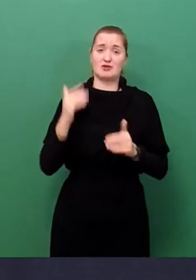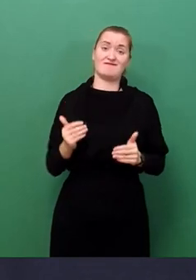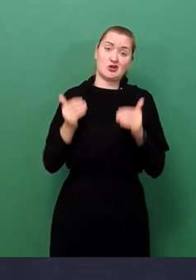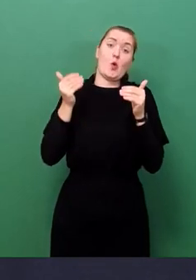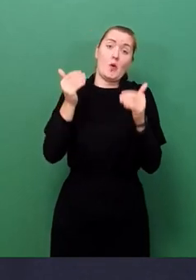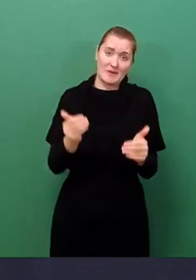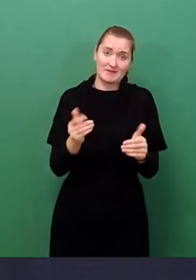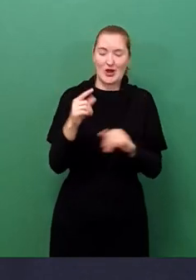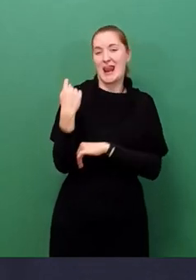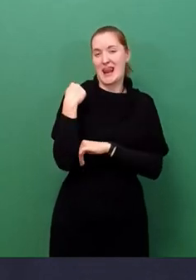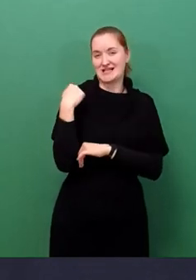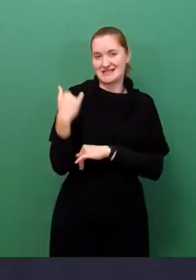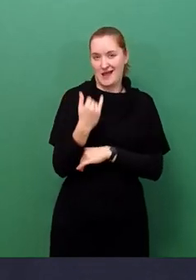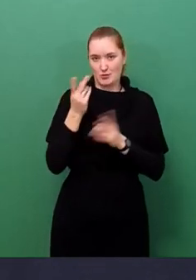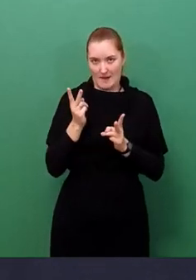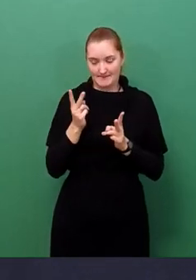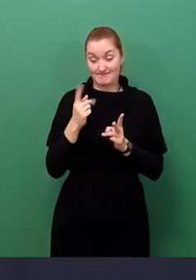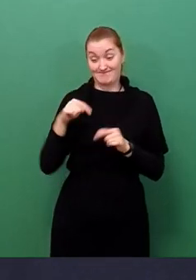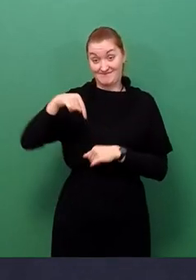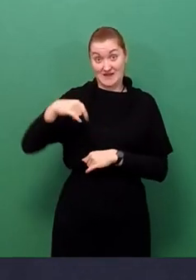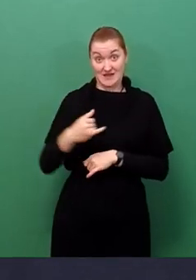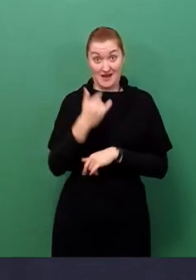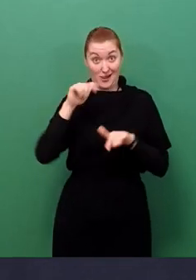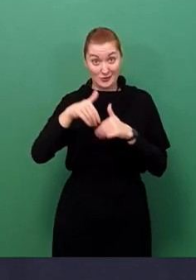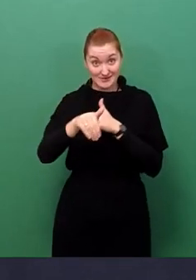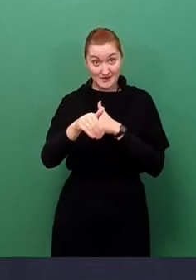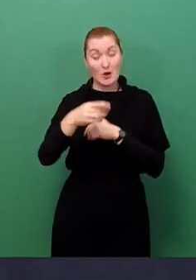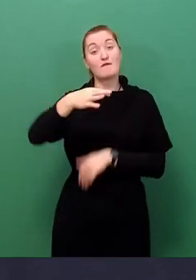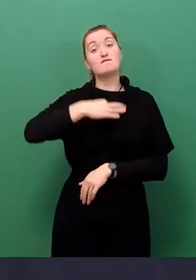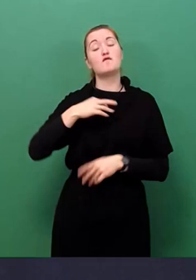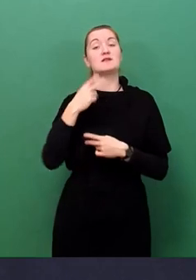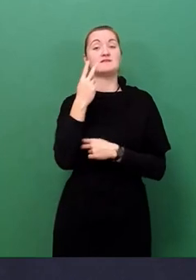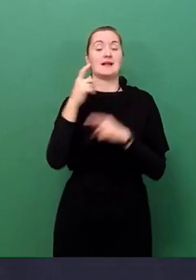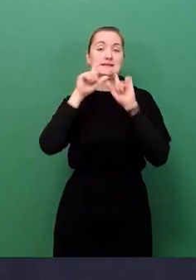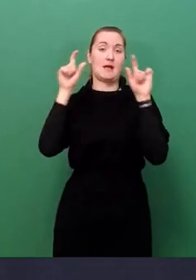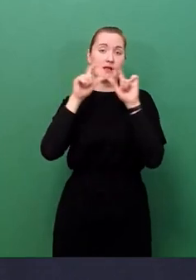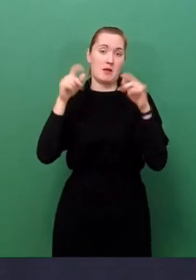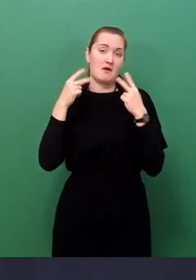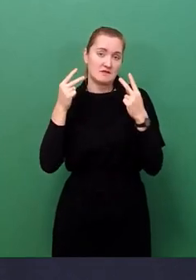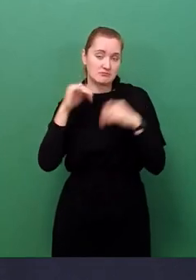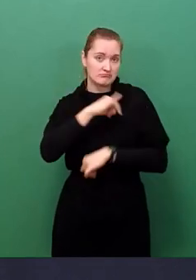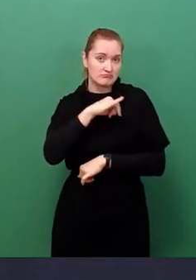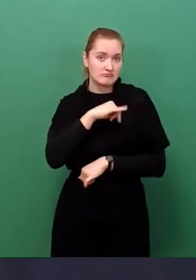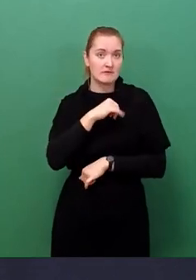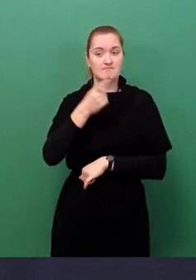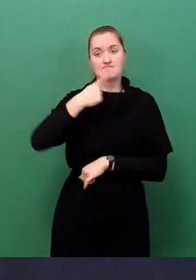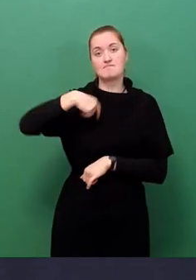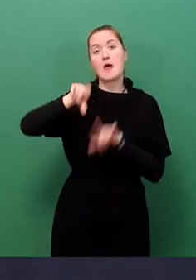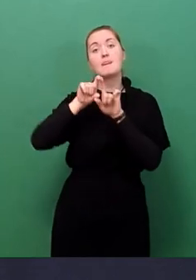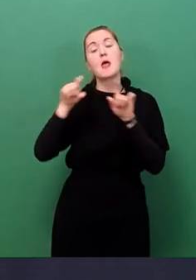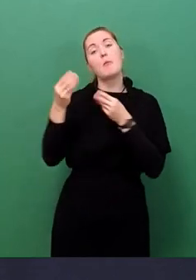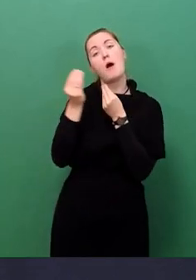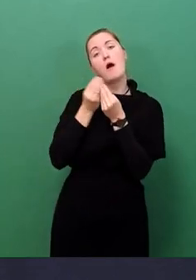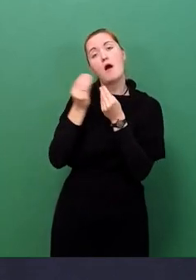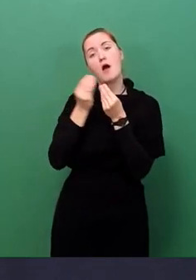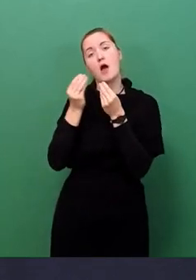Von besonderem Interesse für uns waren insbesondere zwei Themen. Zum einen hatten wir einen intensiven Austausch zur Kooperation mit anderen